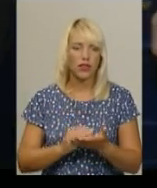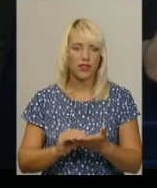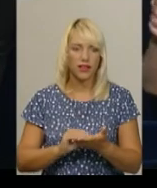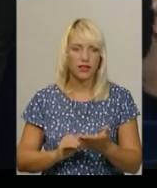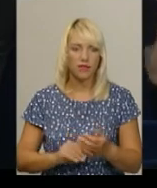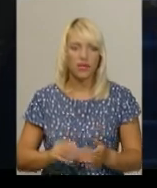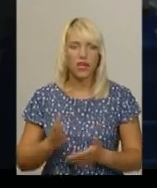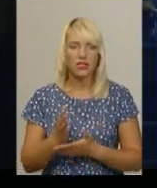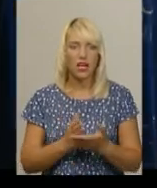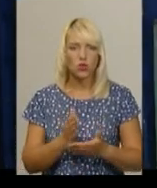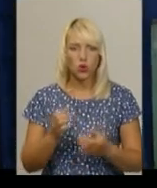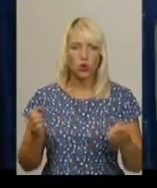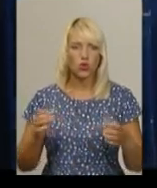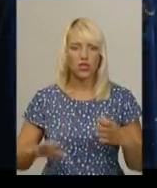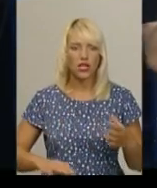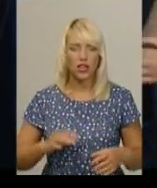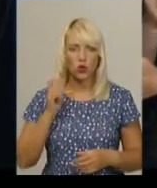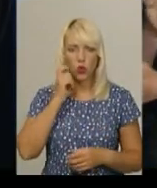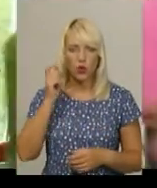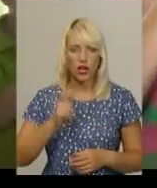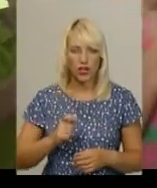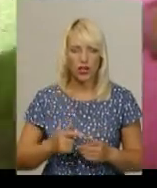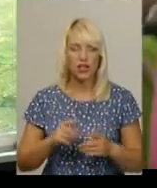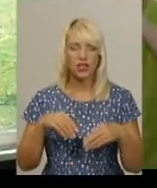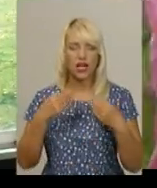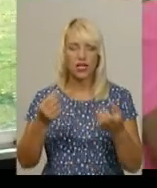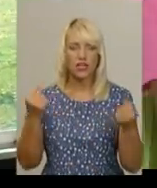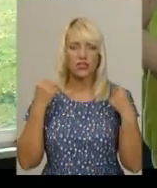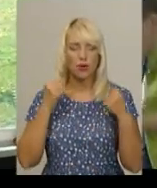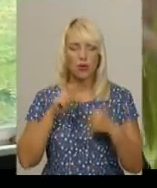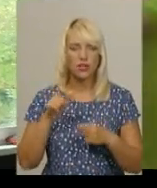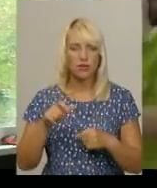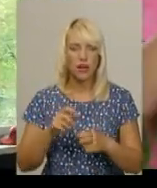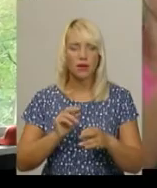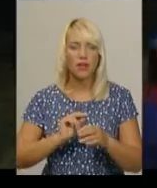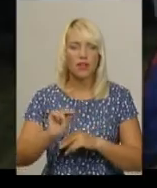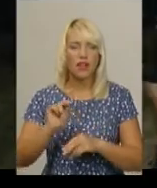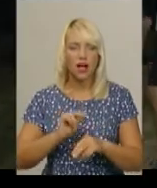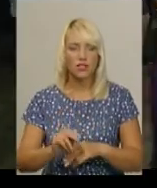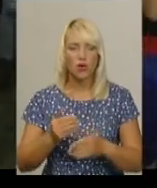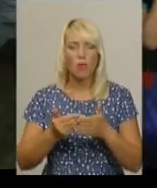Заслужений тренер України з боксу Анатолій Чумаков дає спортсменам на станови перед змаганнями.